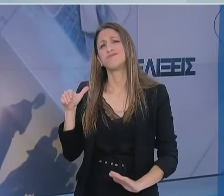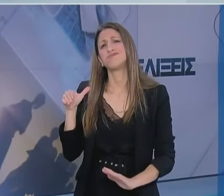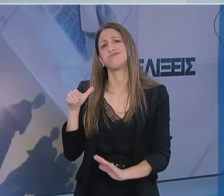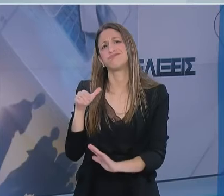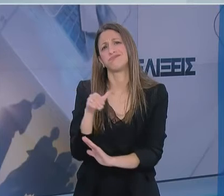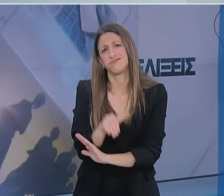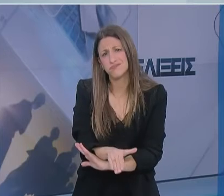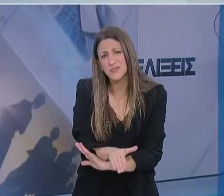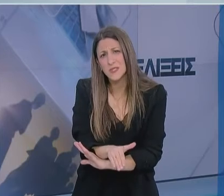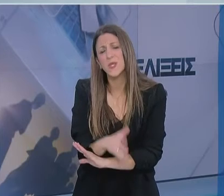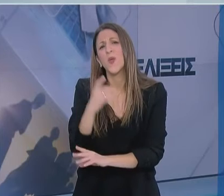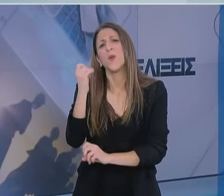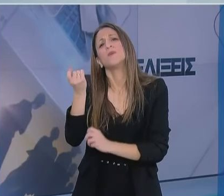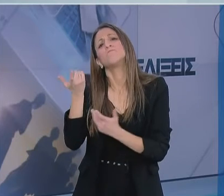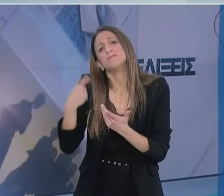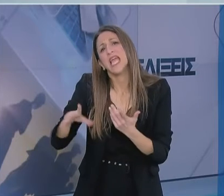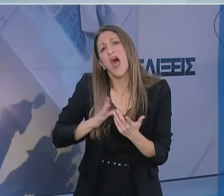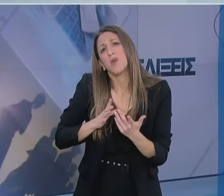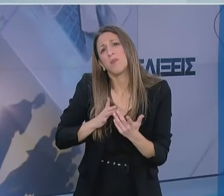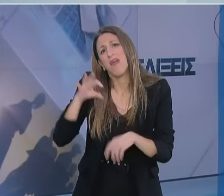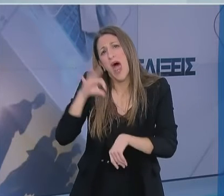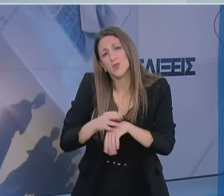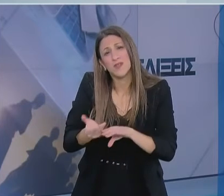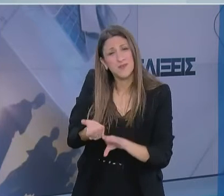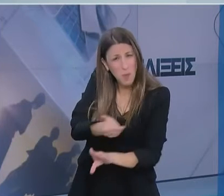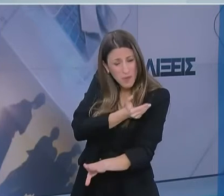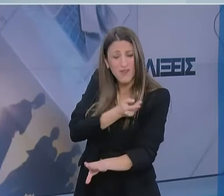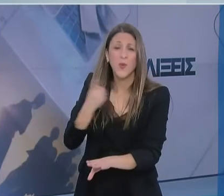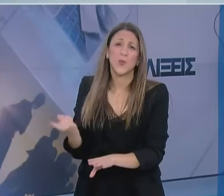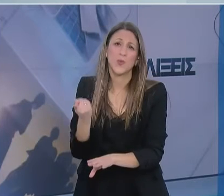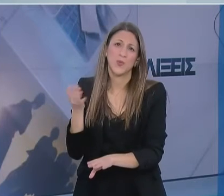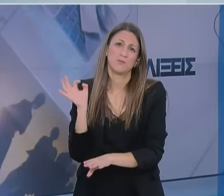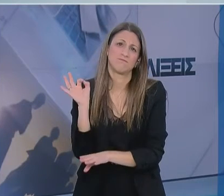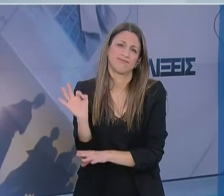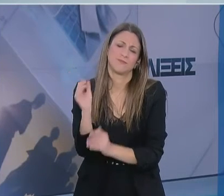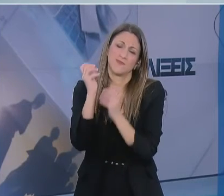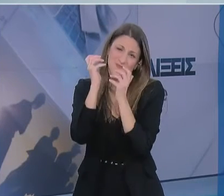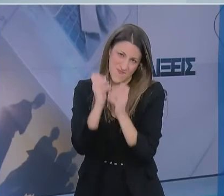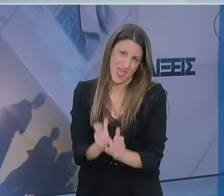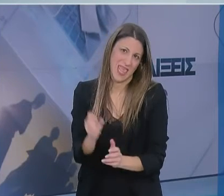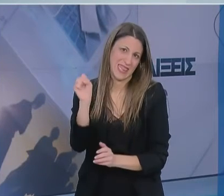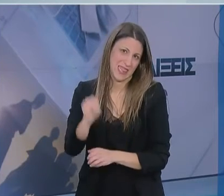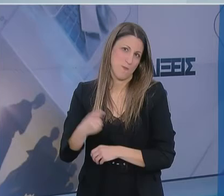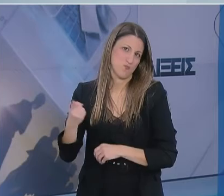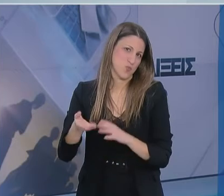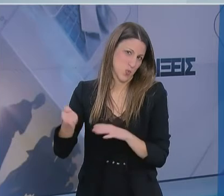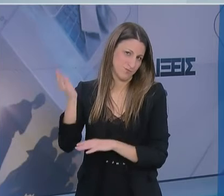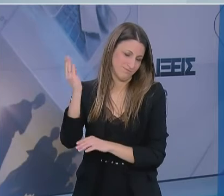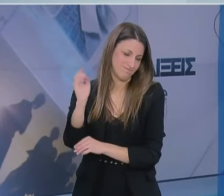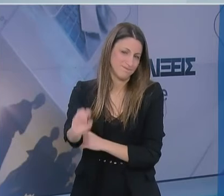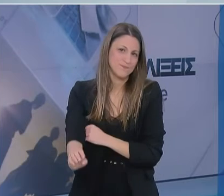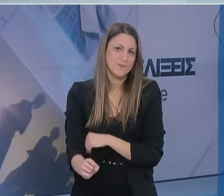ανθρώπους με τα χρόνια νοσήματα υπάρχει η ψηλότερη πιθανότητα να κάνουν αυτή τη βαριά μορφή της νόσου την πνευμονία.